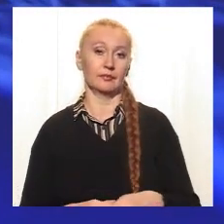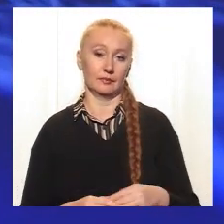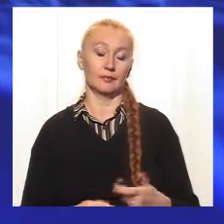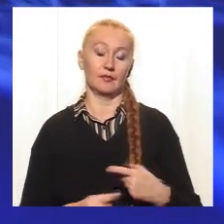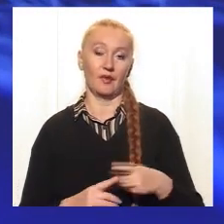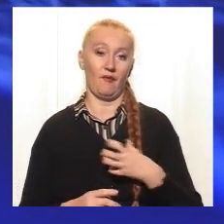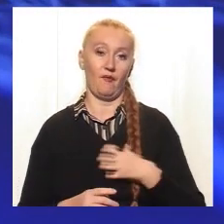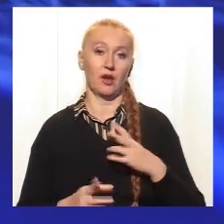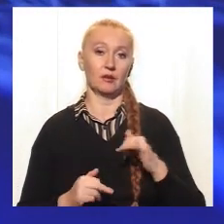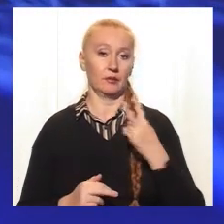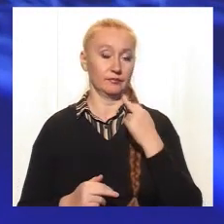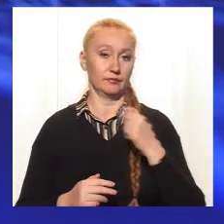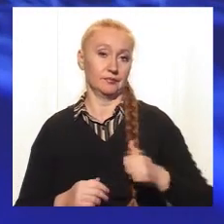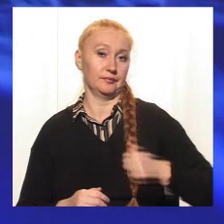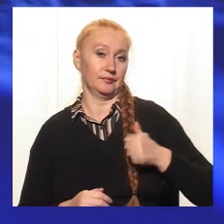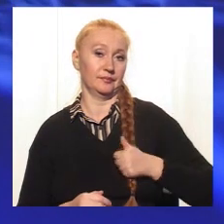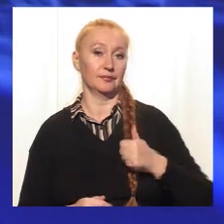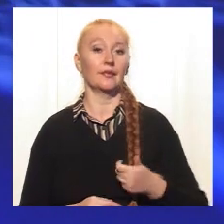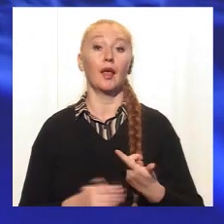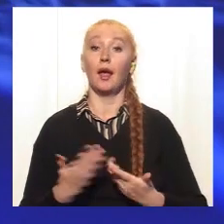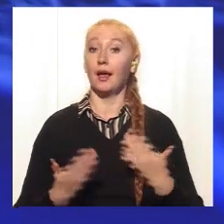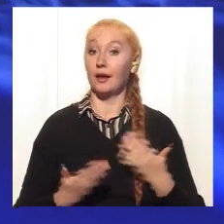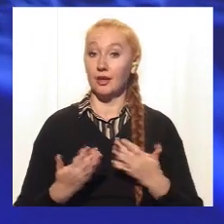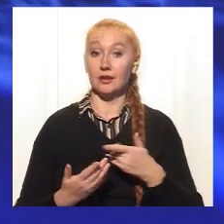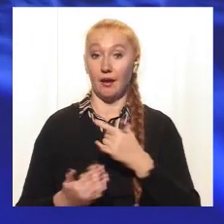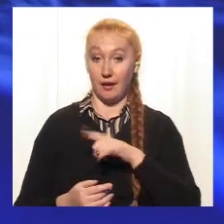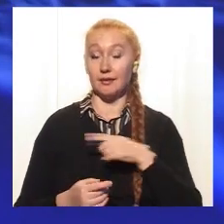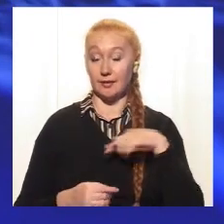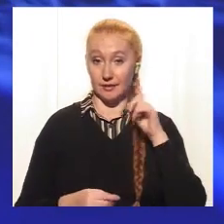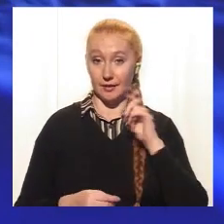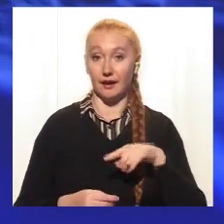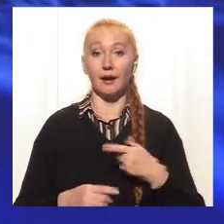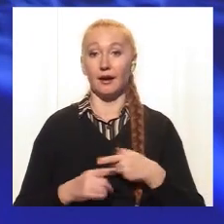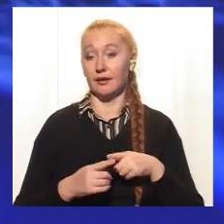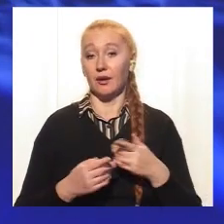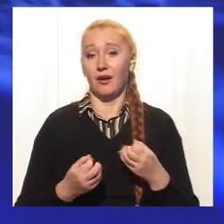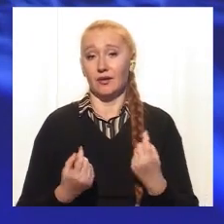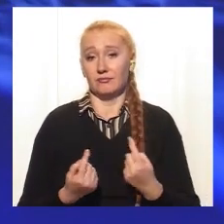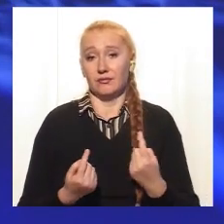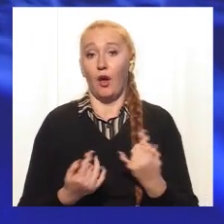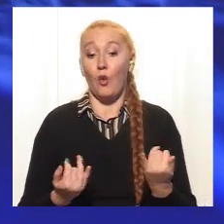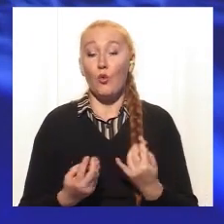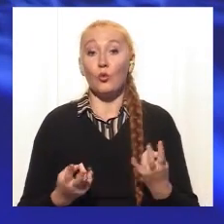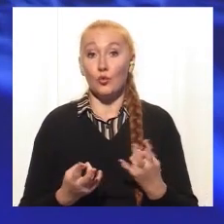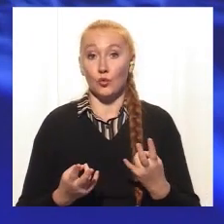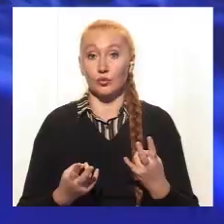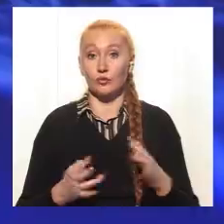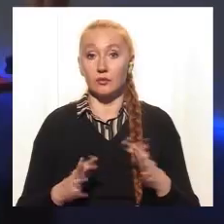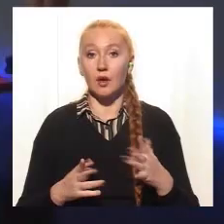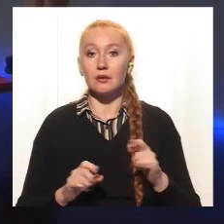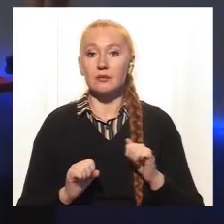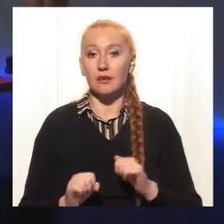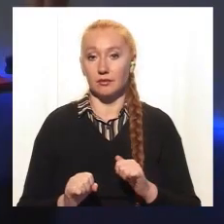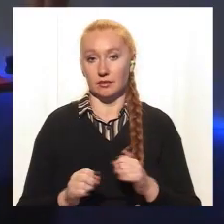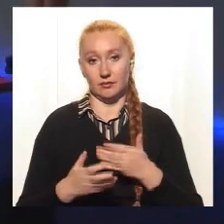немаловажно для подростков. Ну, а навіть, якщо вони і знають, іноді елементарно, в нужний момент, немає средства